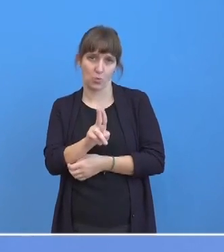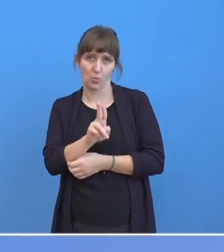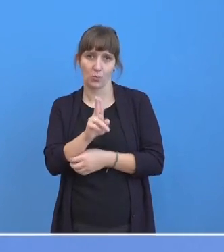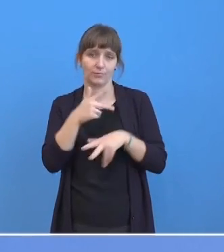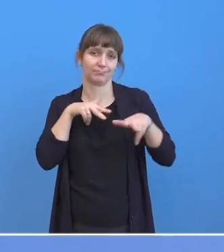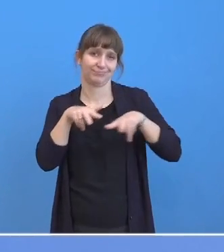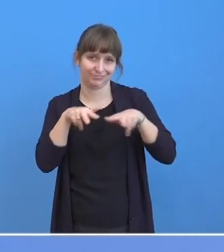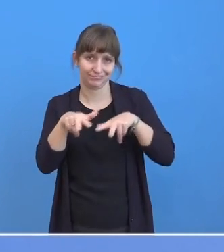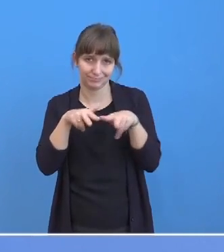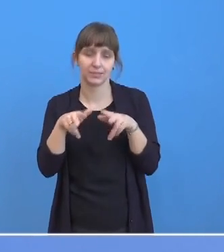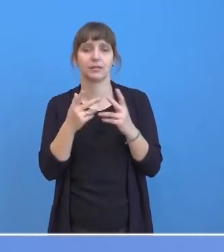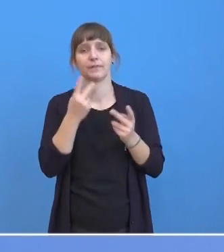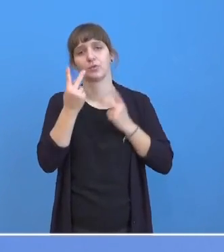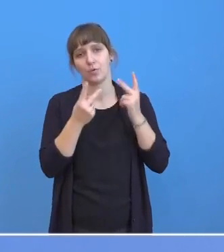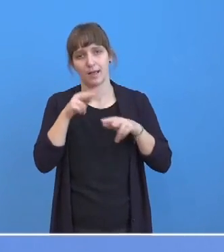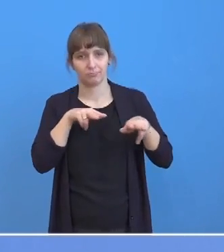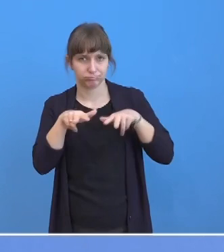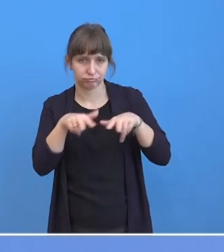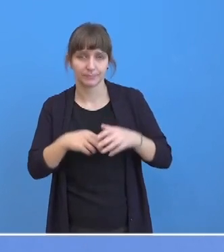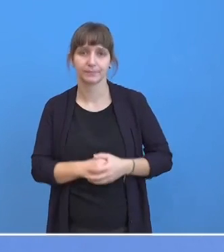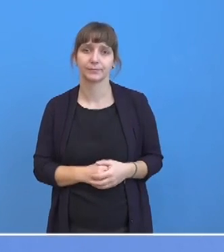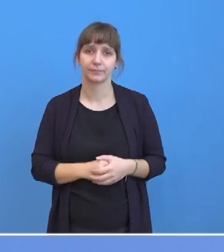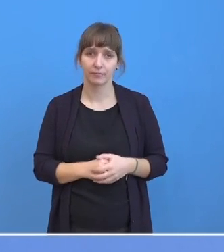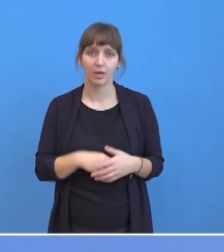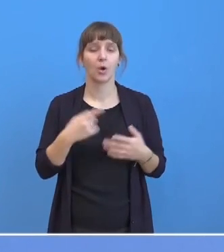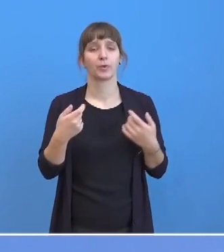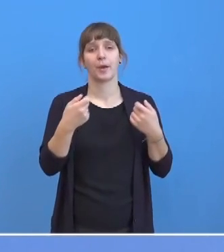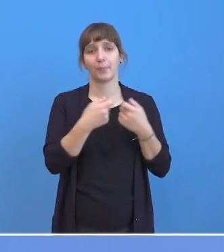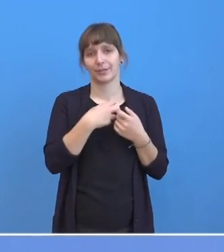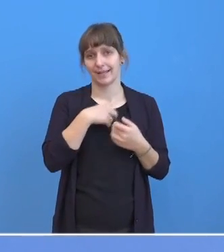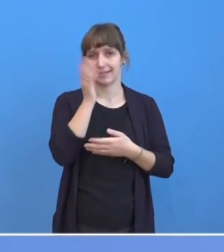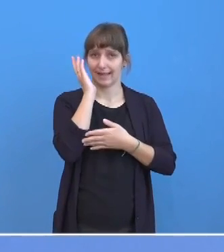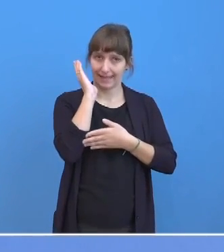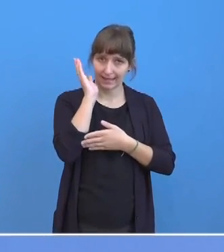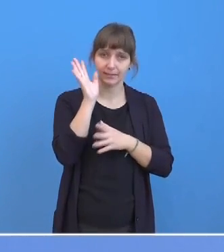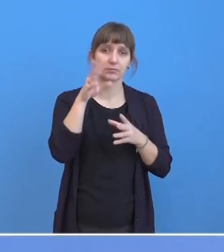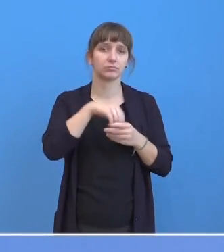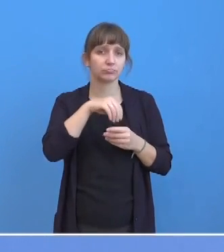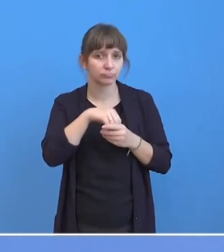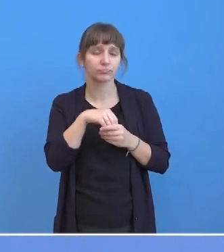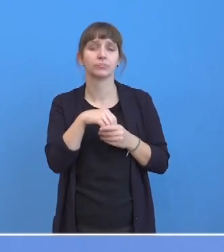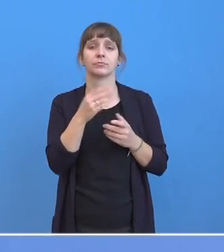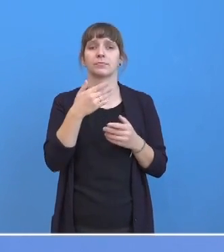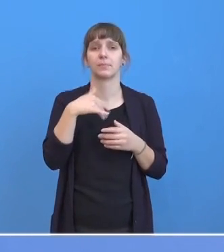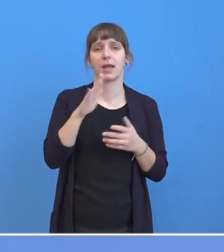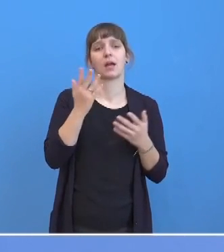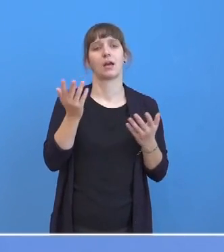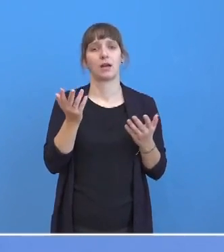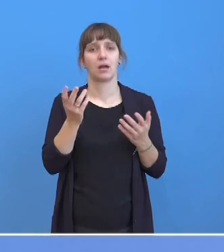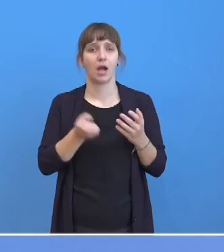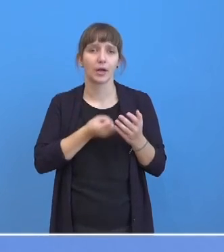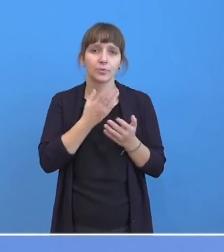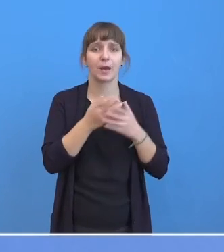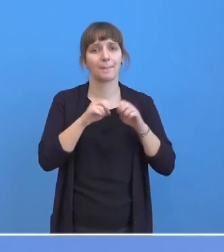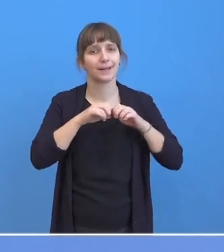Veranstaltung virtuell aus. Und in der Rede der Bundeskanzlerin wird sie vor allem vor dem Hintergrund der aktuellen Pandemie